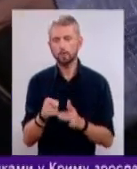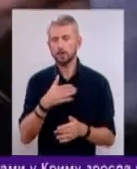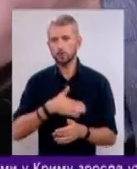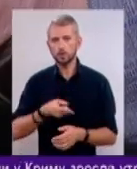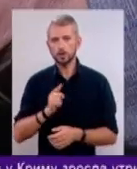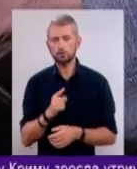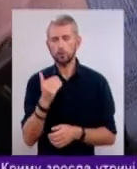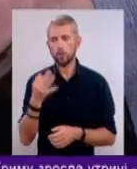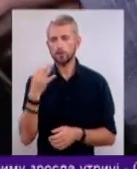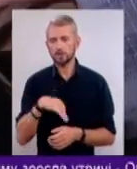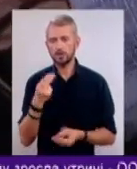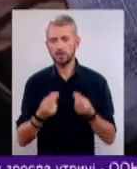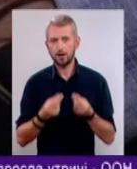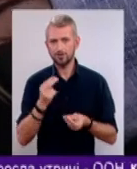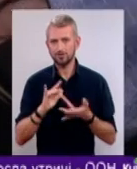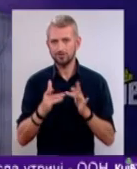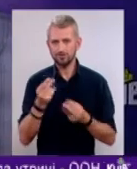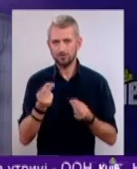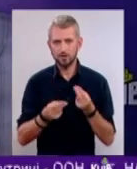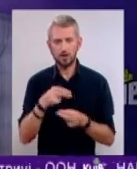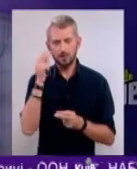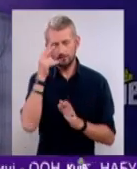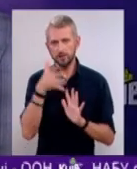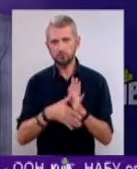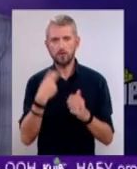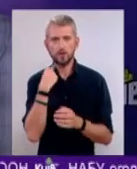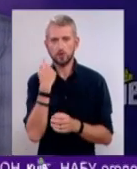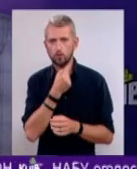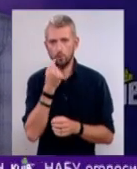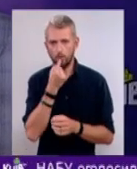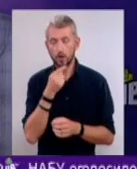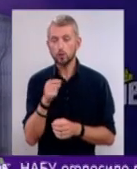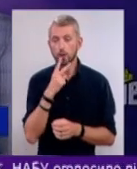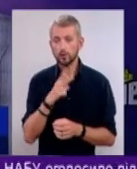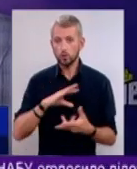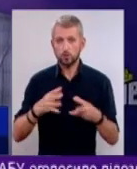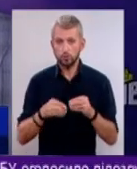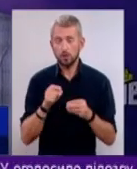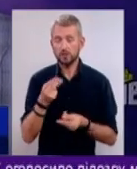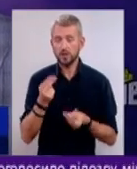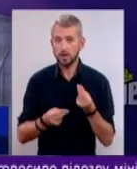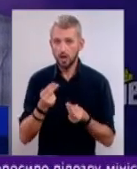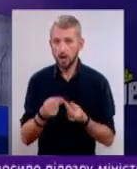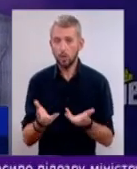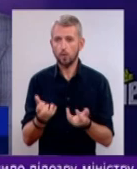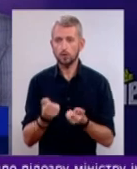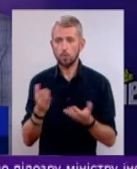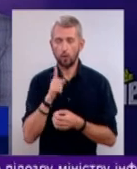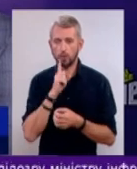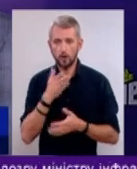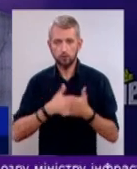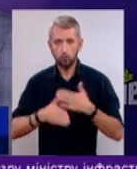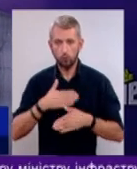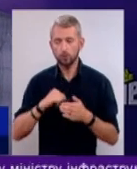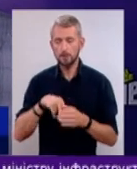тим, що його син, граючи в онлайн-гру, вивчив англійську мову. Тут вже видно результат. Він грає, отримує на солоду і